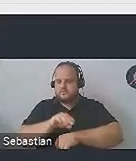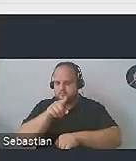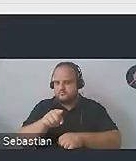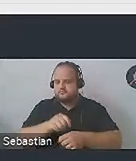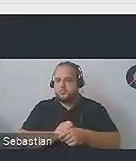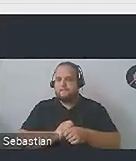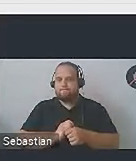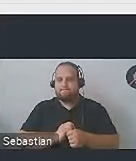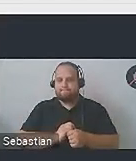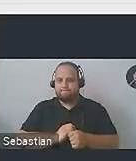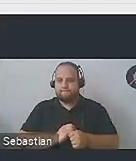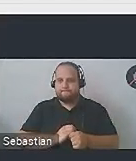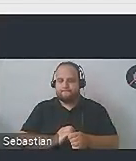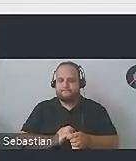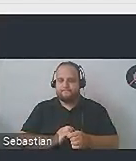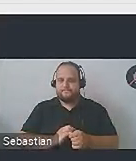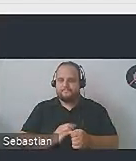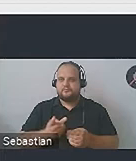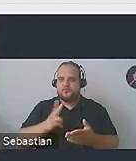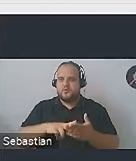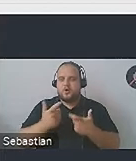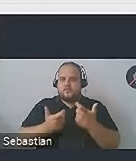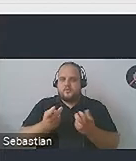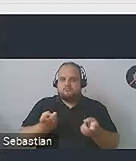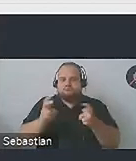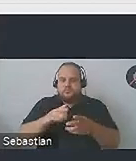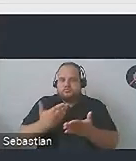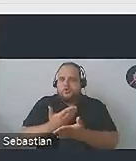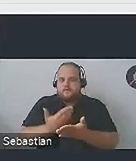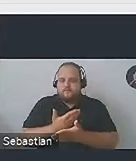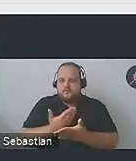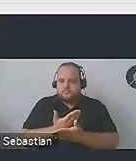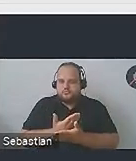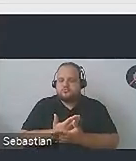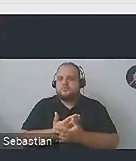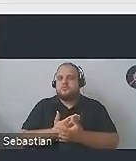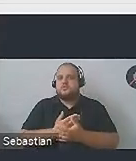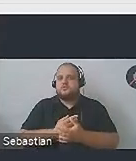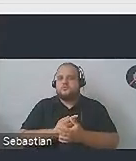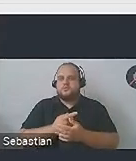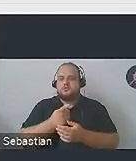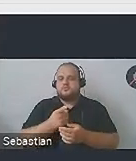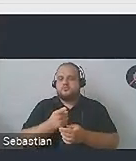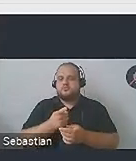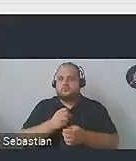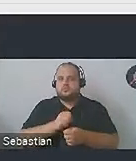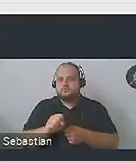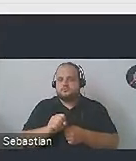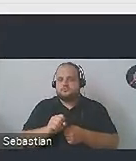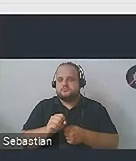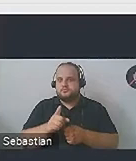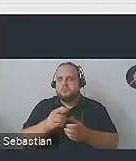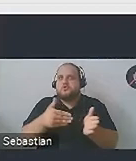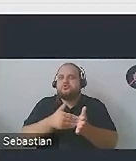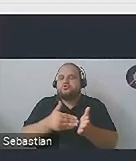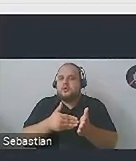składa się z tego, że tworzymy produkty, które owszem spełniają szczególne potrzeby